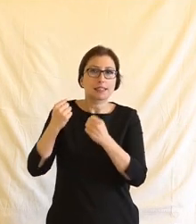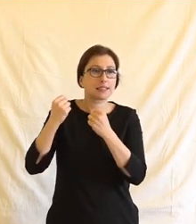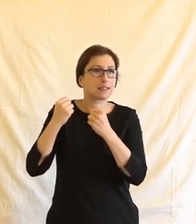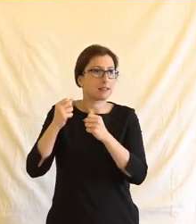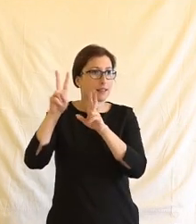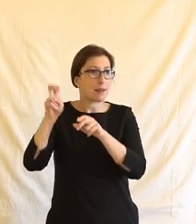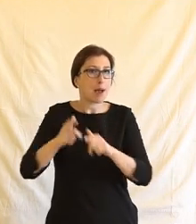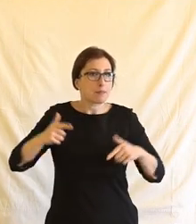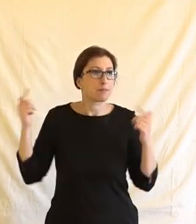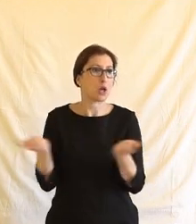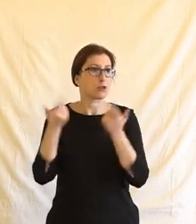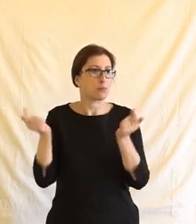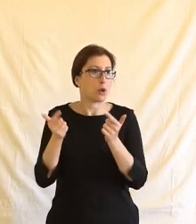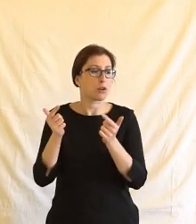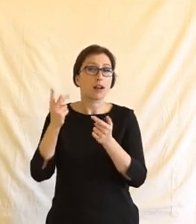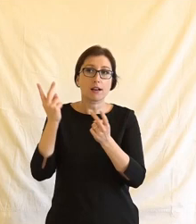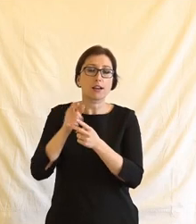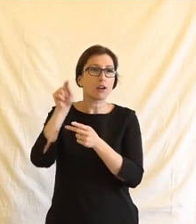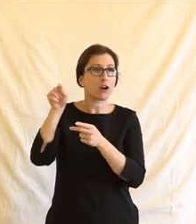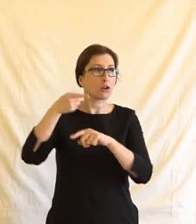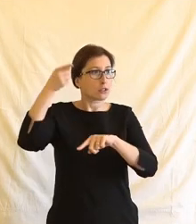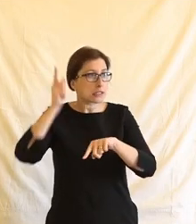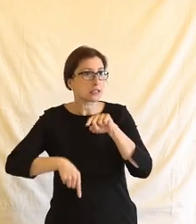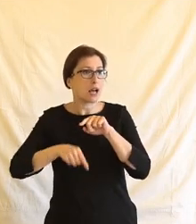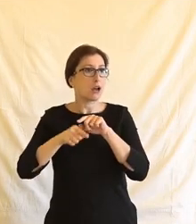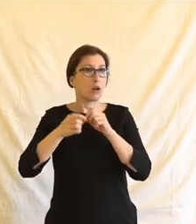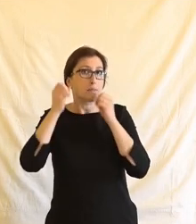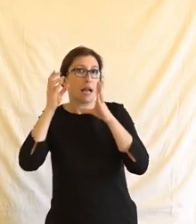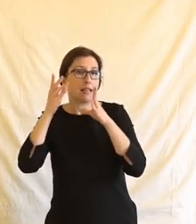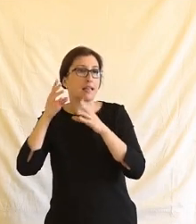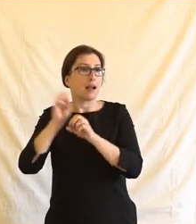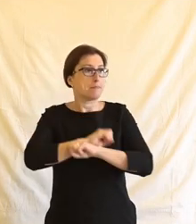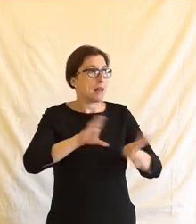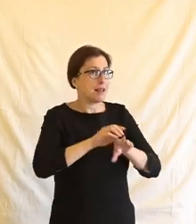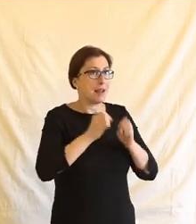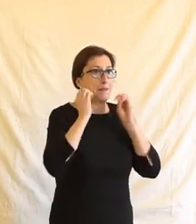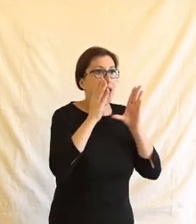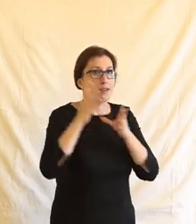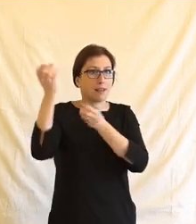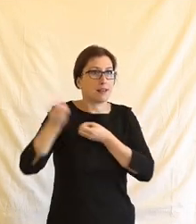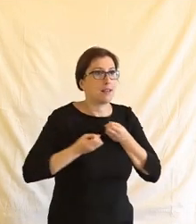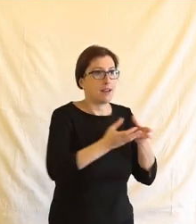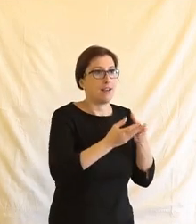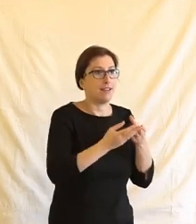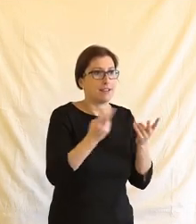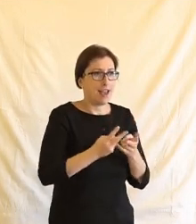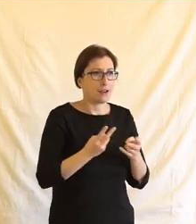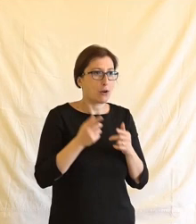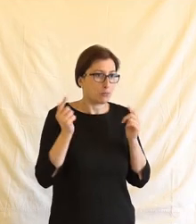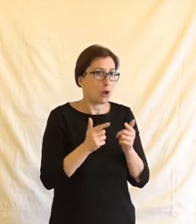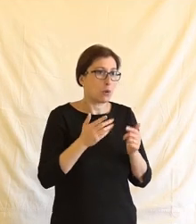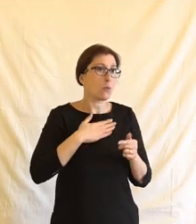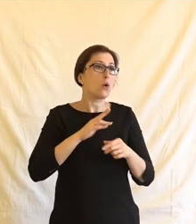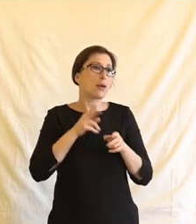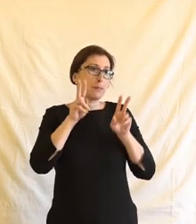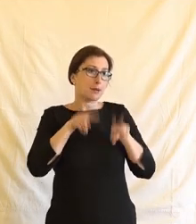témat jako podporují tu celkovou paniku a teď je to možná jenom můj pohled, protože z pohledu právníka